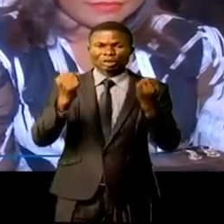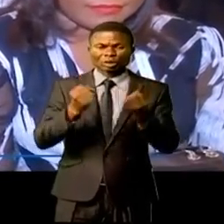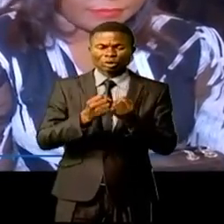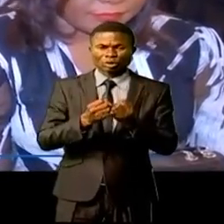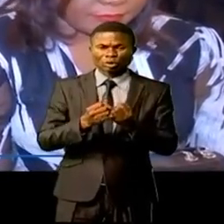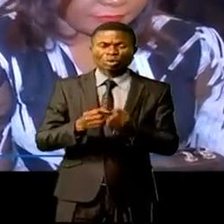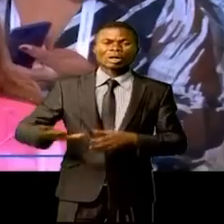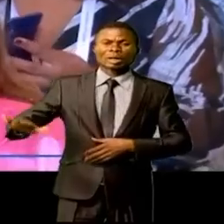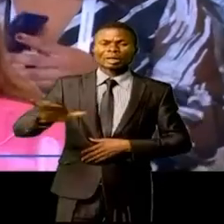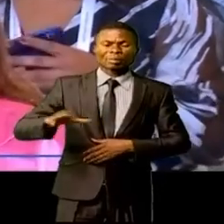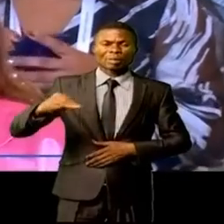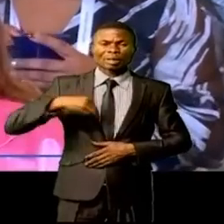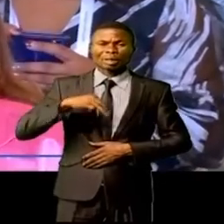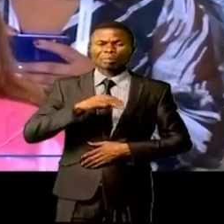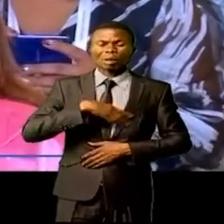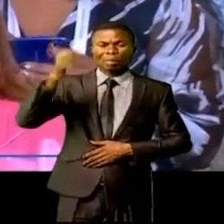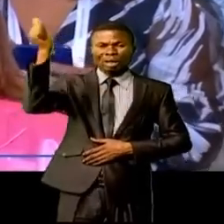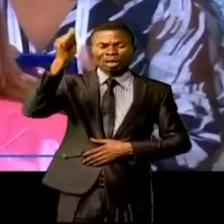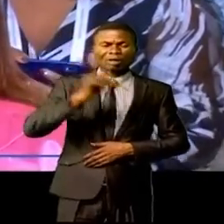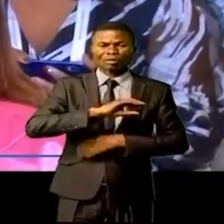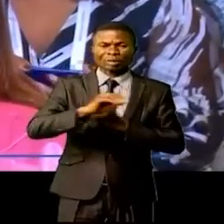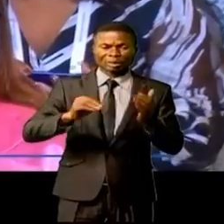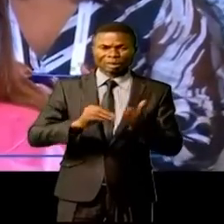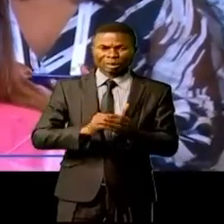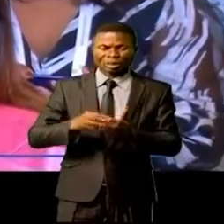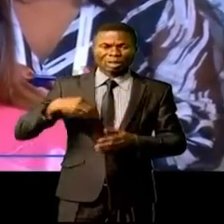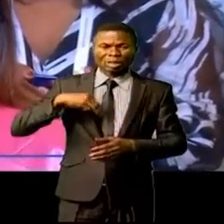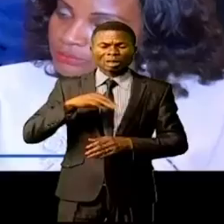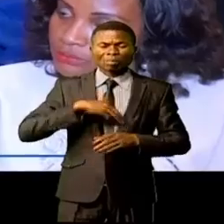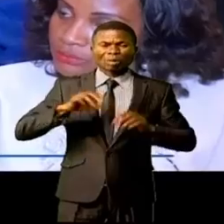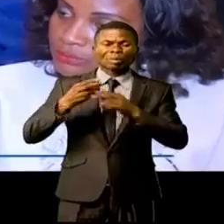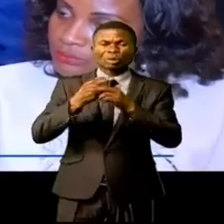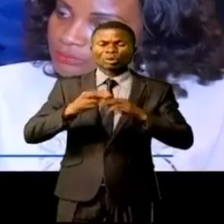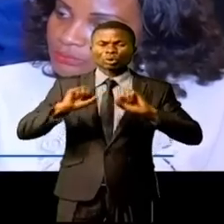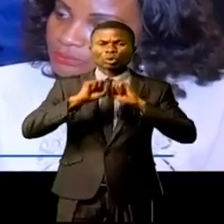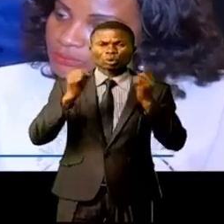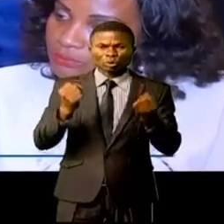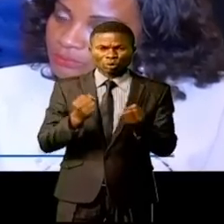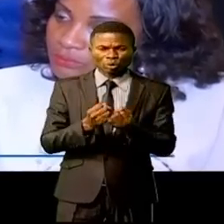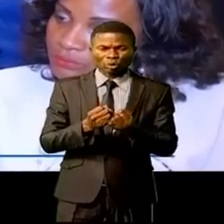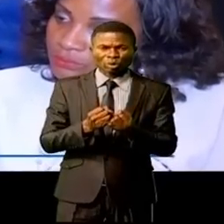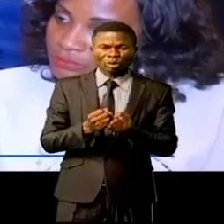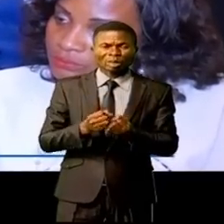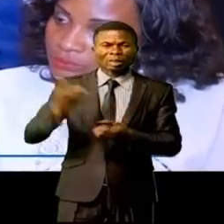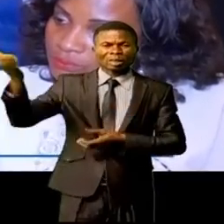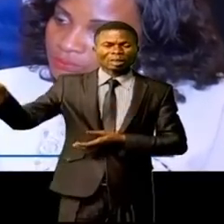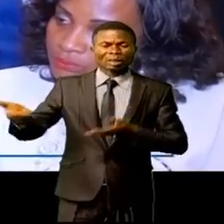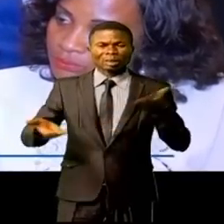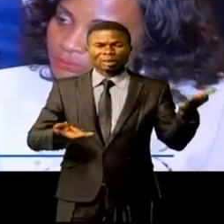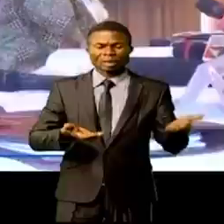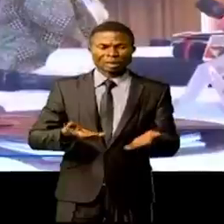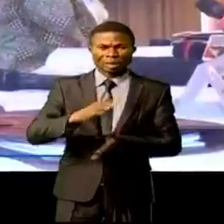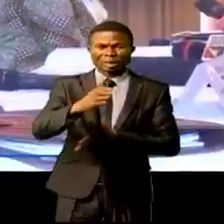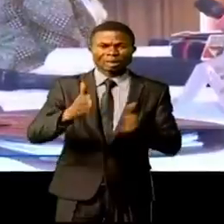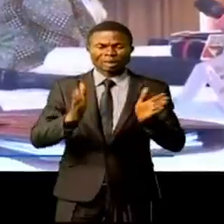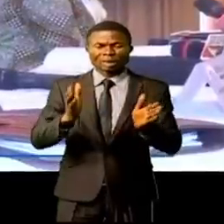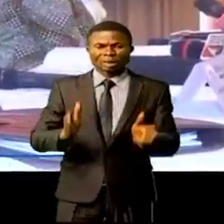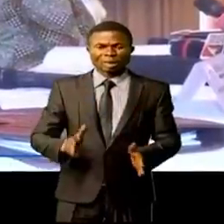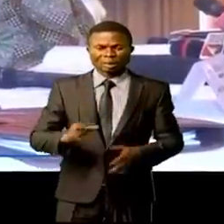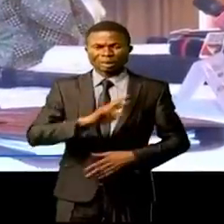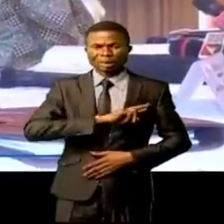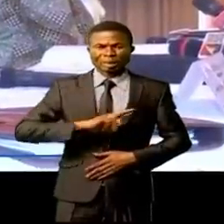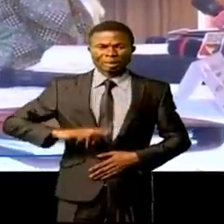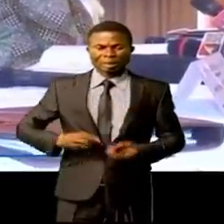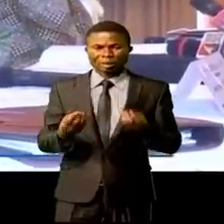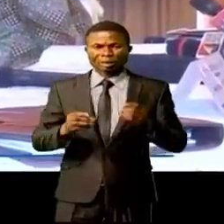et membres de l'Association internationale de la sécurité sociale ont à l'invitation de la caisse sœur de la RDC, la Senses,